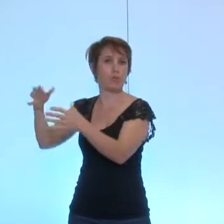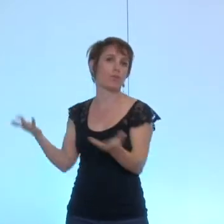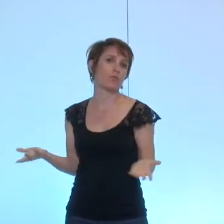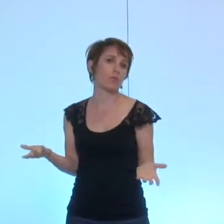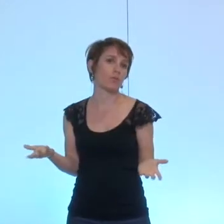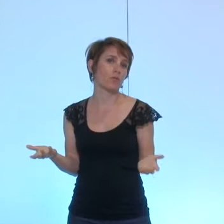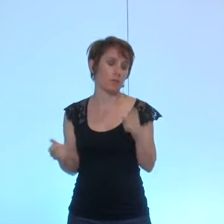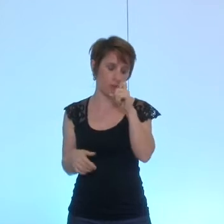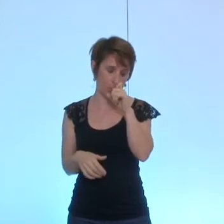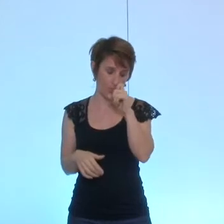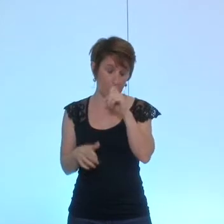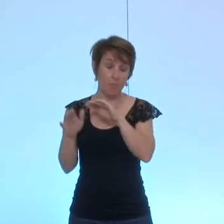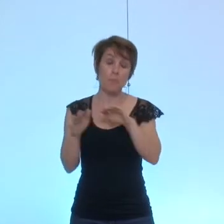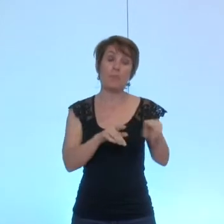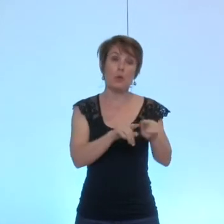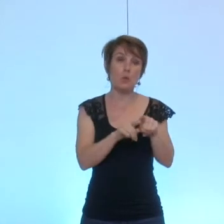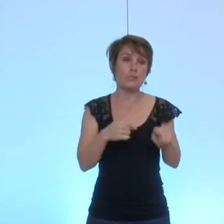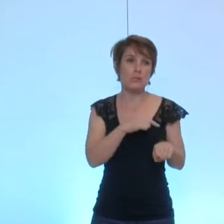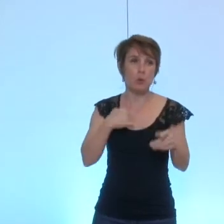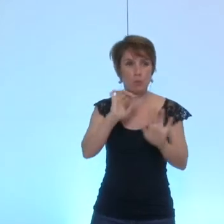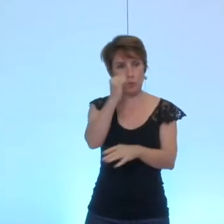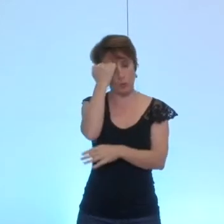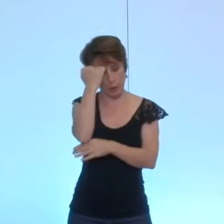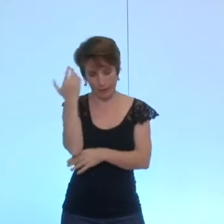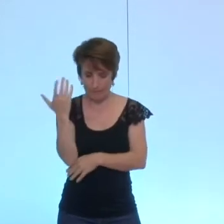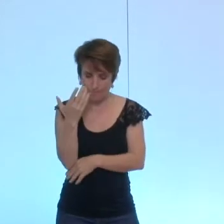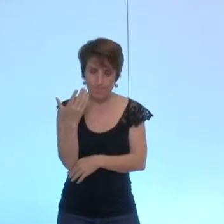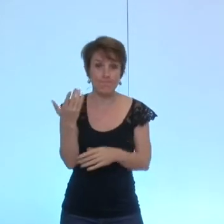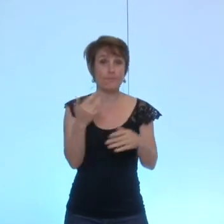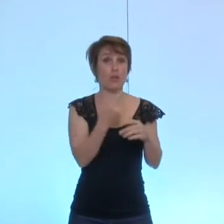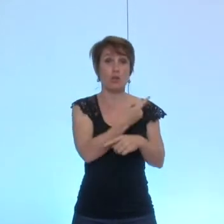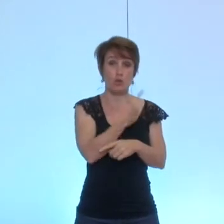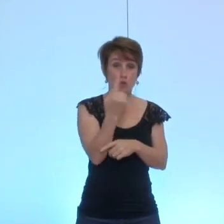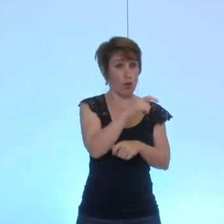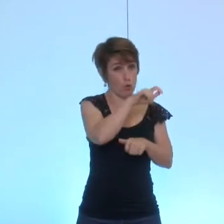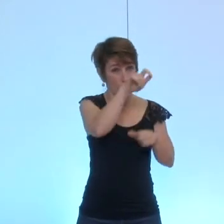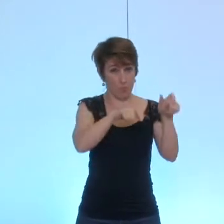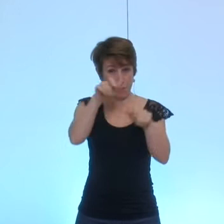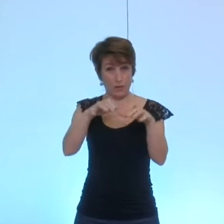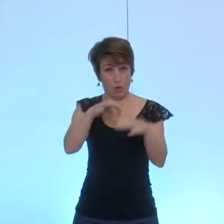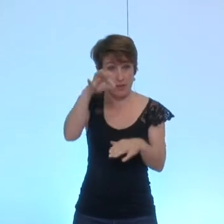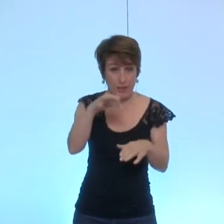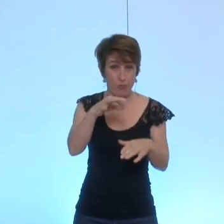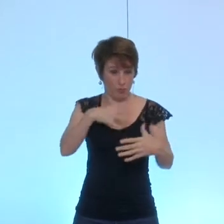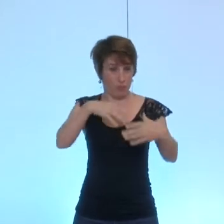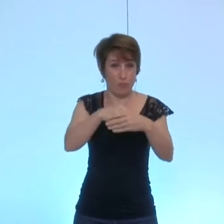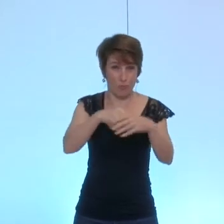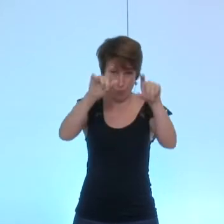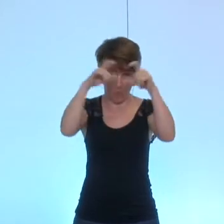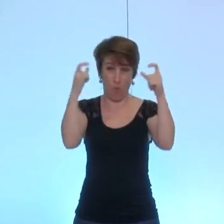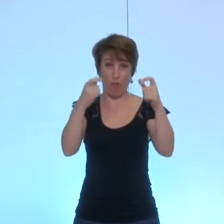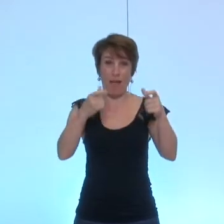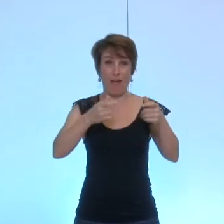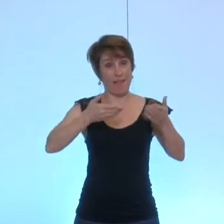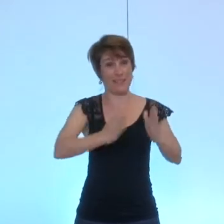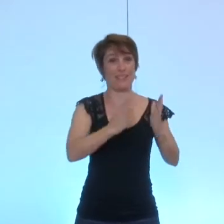Enfin, nous regrettons que seuls les élus exerçant un mandat exécutif puissent bénéficier de ces indemnités.